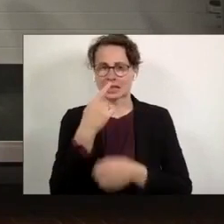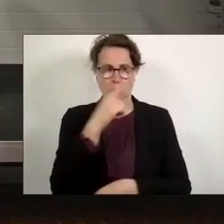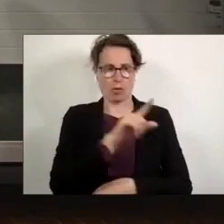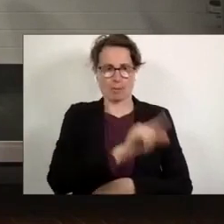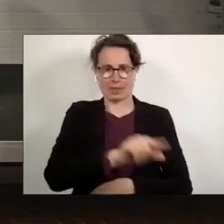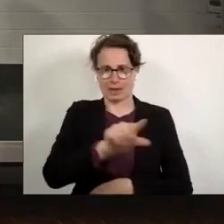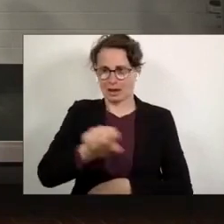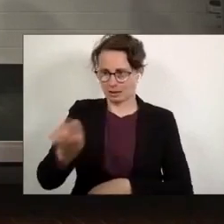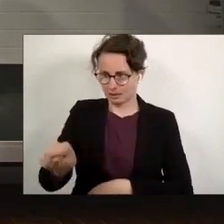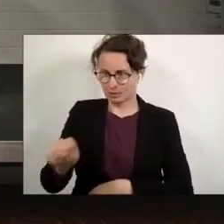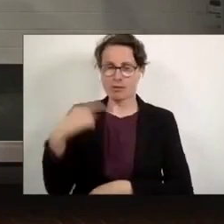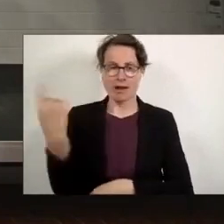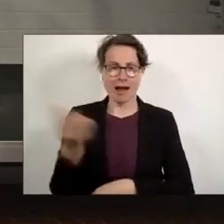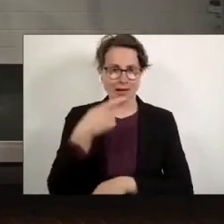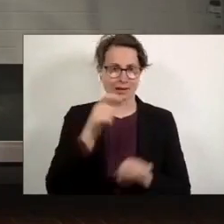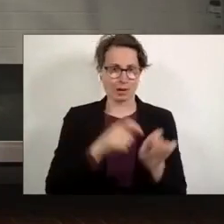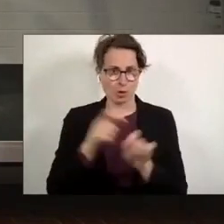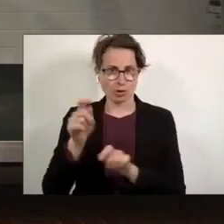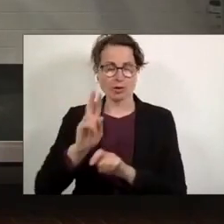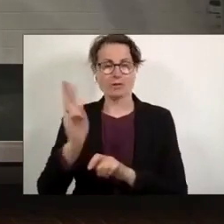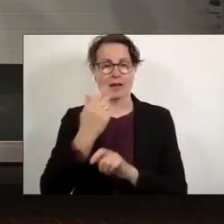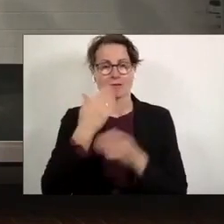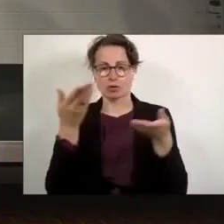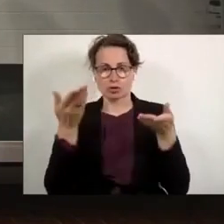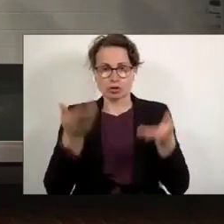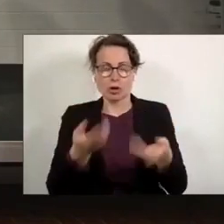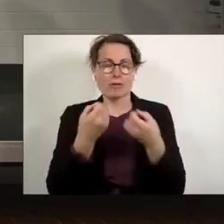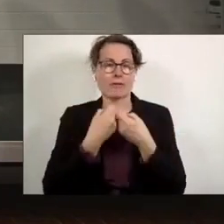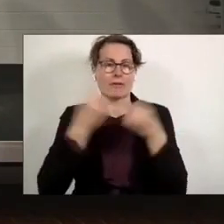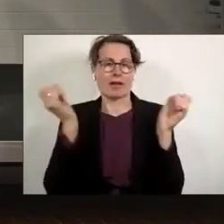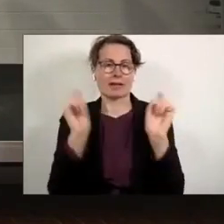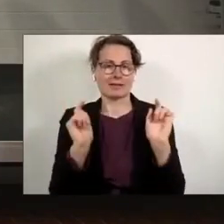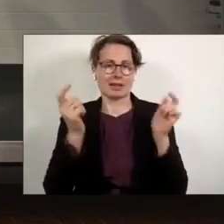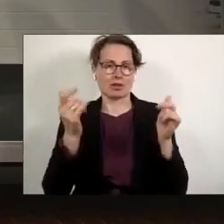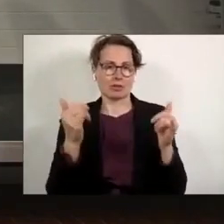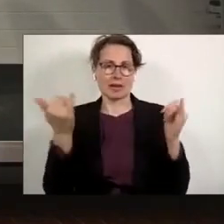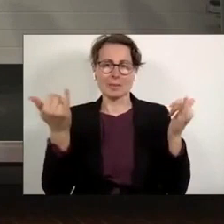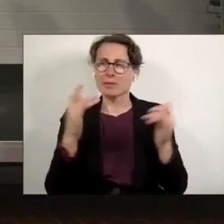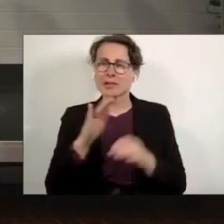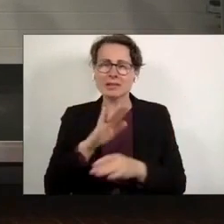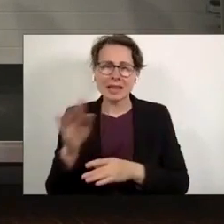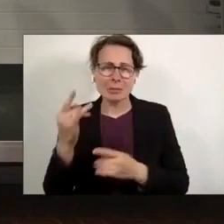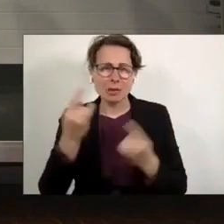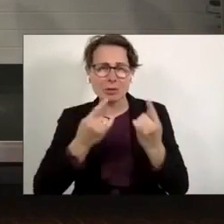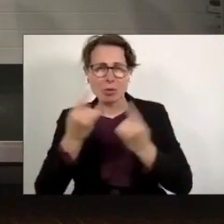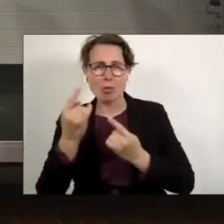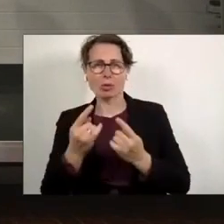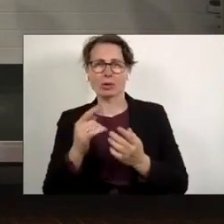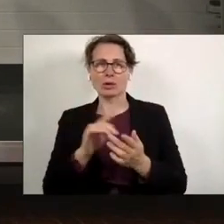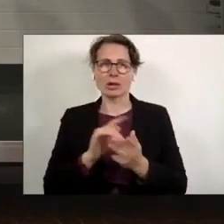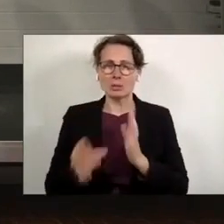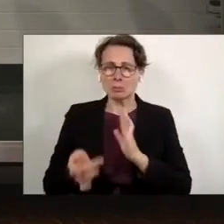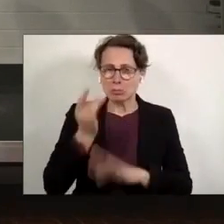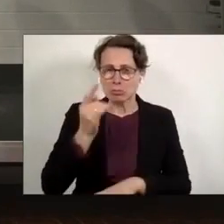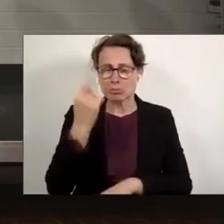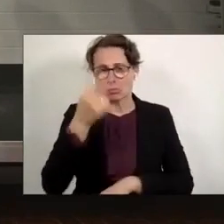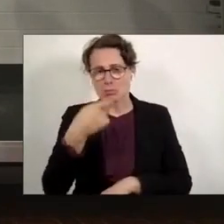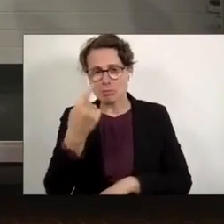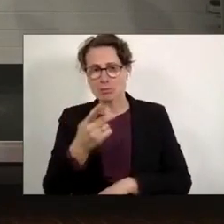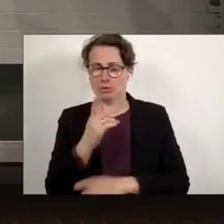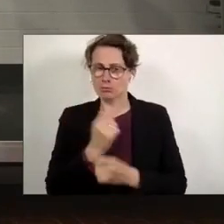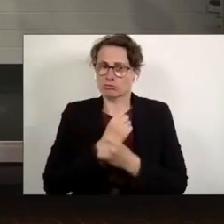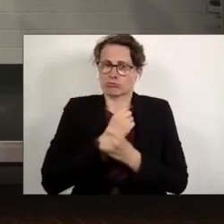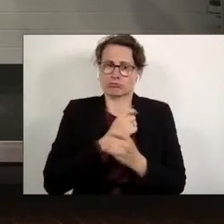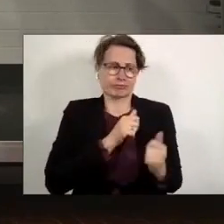sondern alle Leute, die in einer freien Gesellschaft leben wollen, wo du nicht bedroht wirst, weil du aussiehst, wie du aussiehst, weil du liebst, wen du liebst.